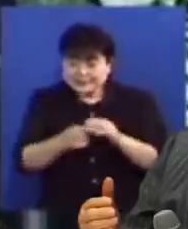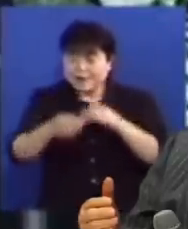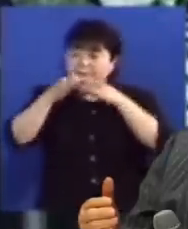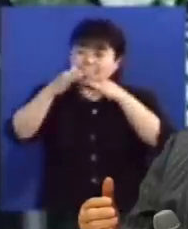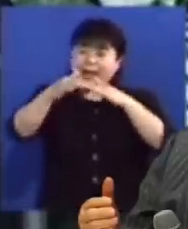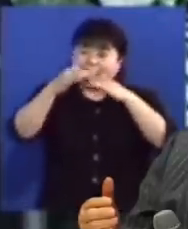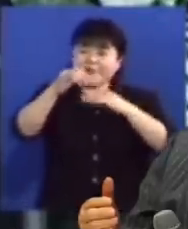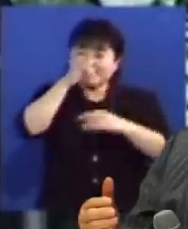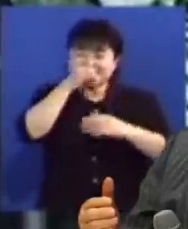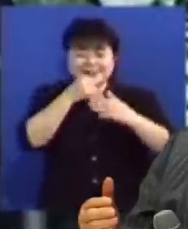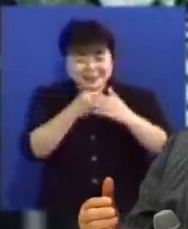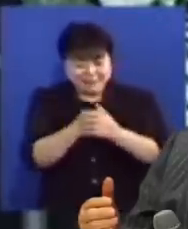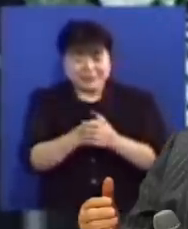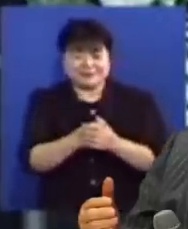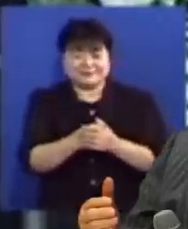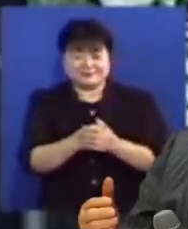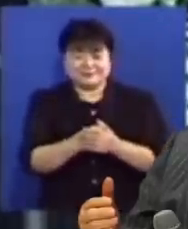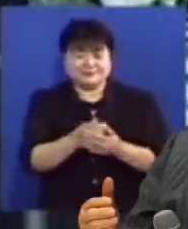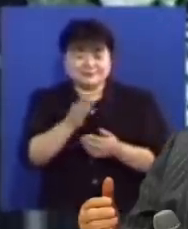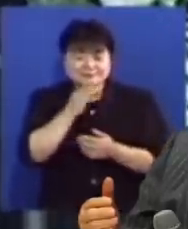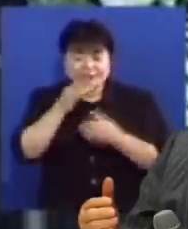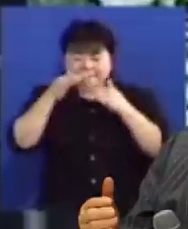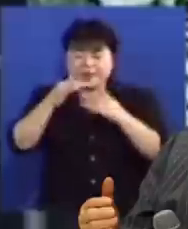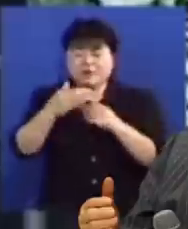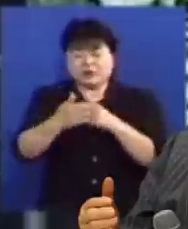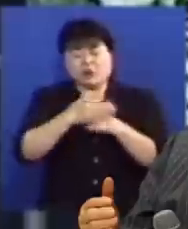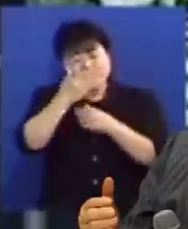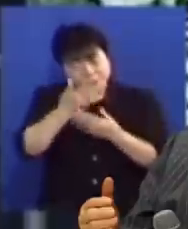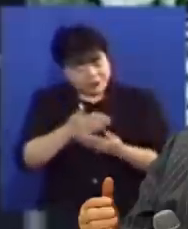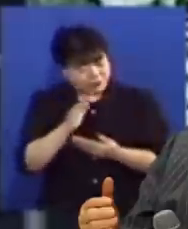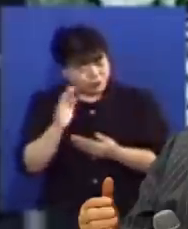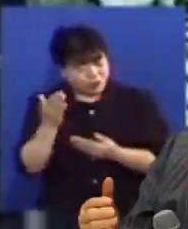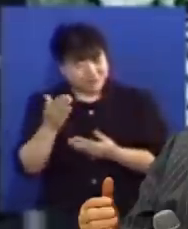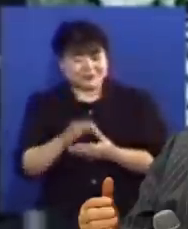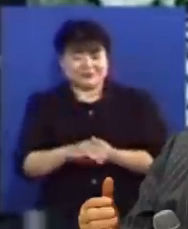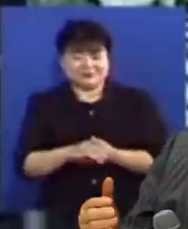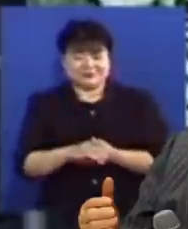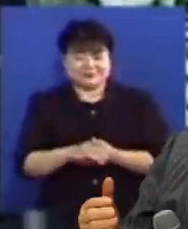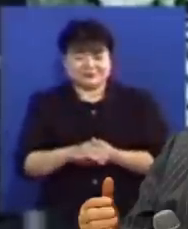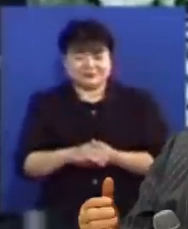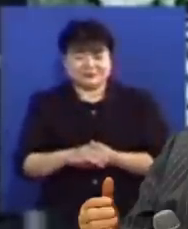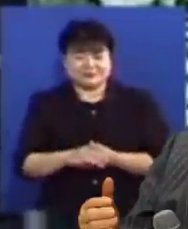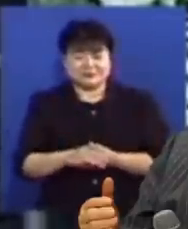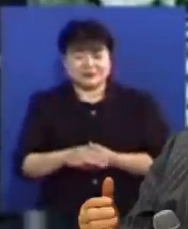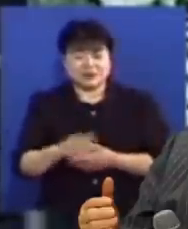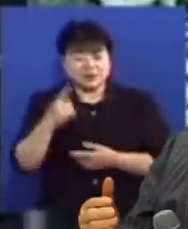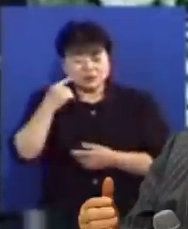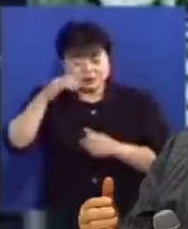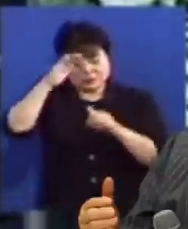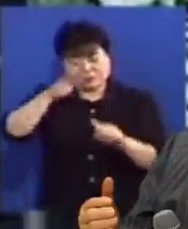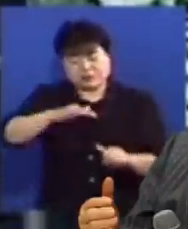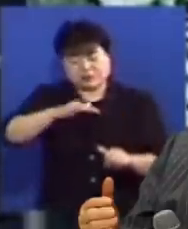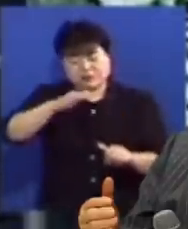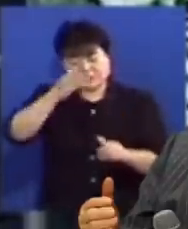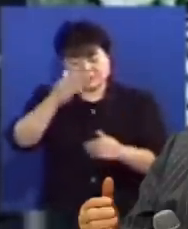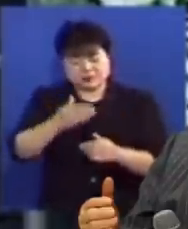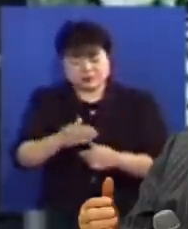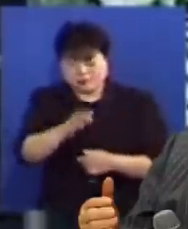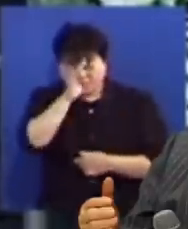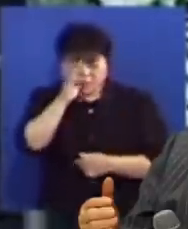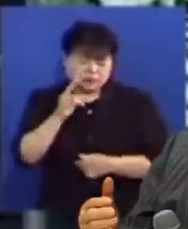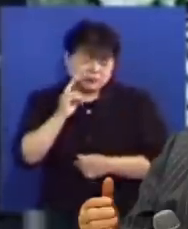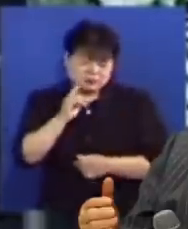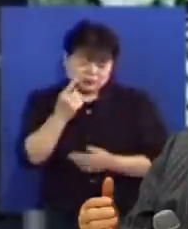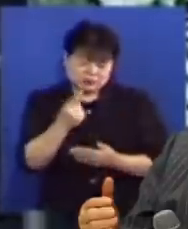말하면 있기 때문에 참 방언이 도움이 많이 돼요 어떤 때는 저게 안수기도 받으러 왔는데 병이 심해서 왔습니다